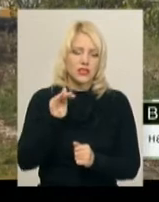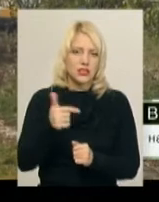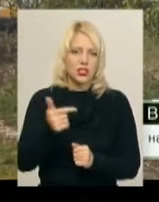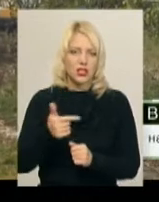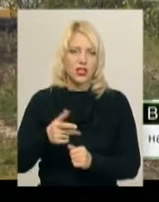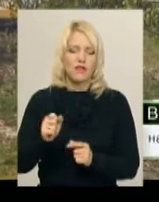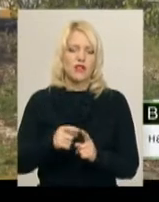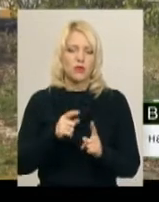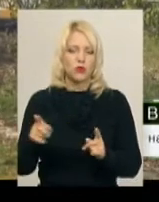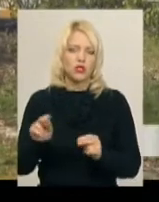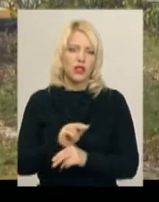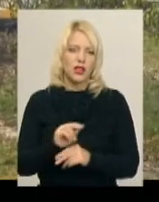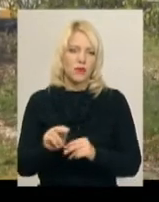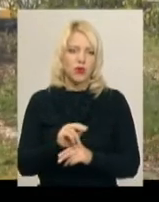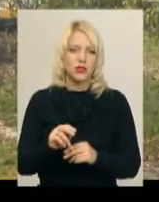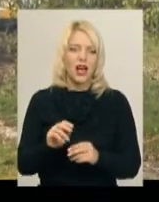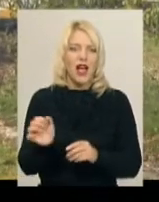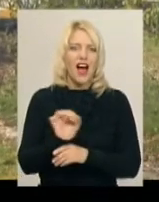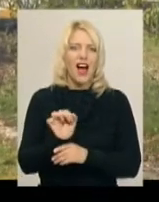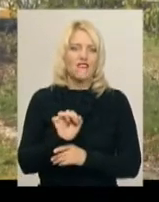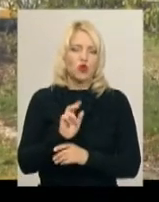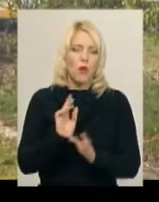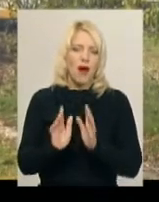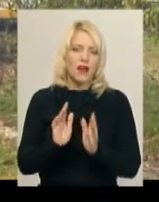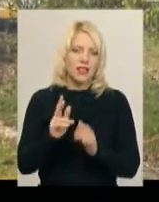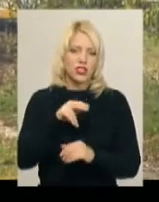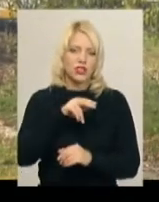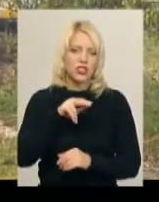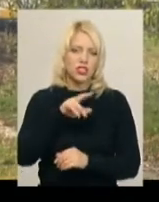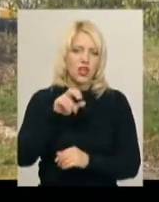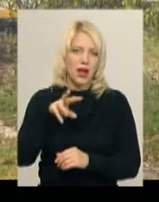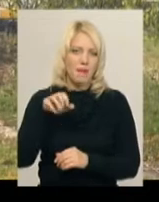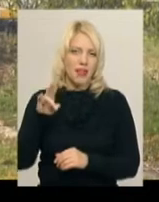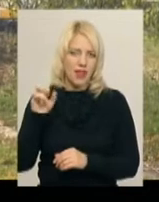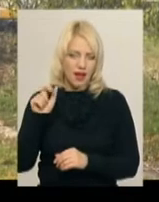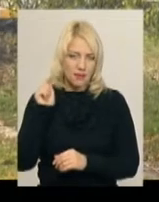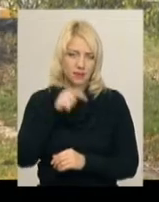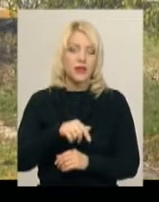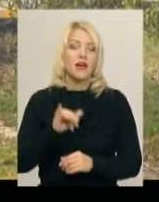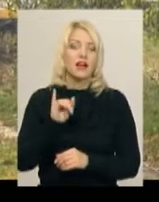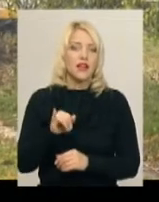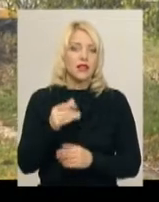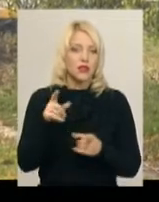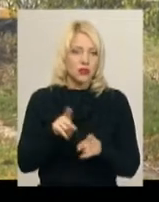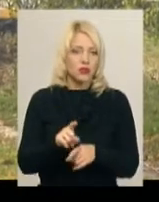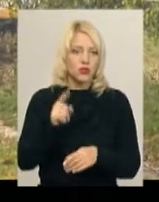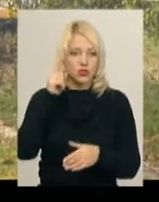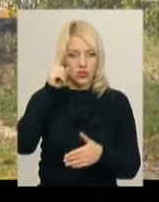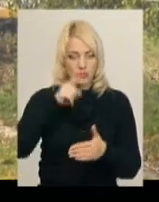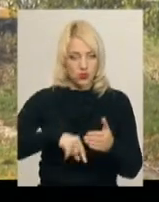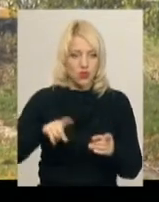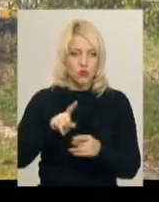автопарк, також в парку Чекмана. Сподіваюся, що також до